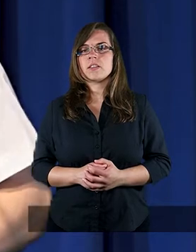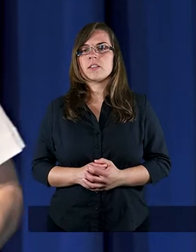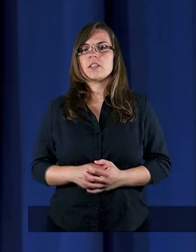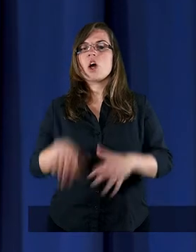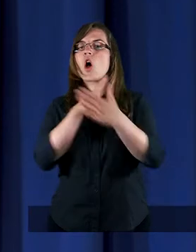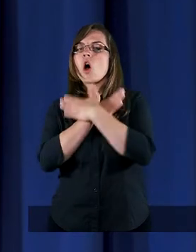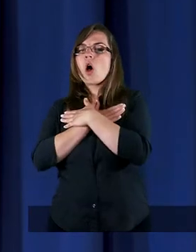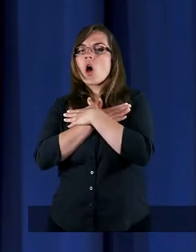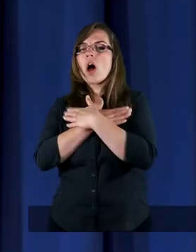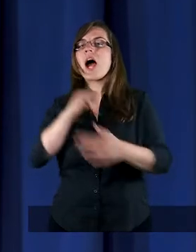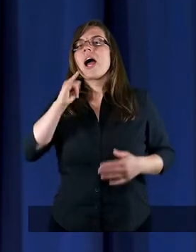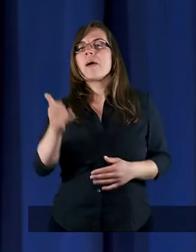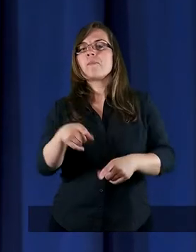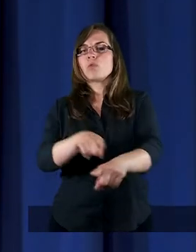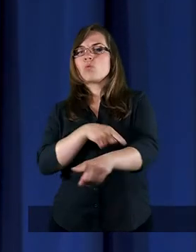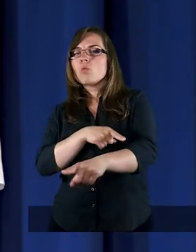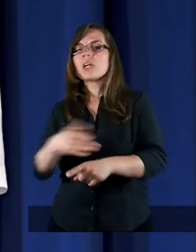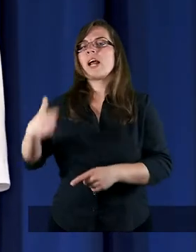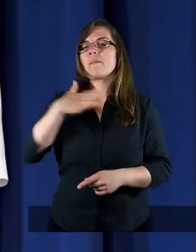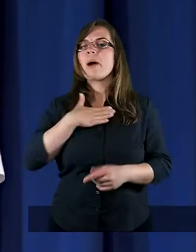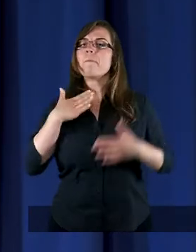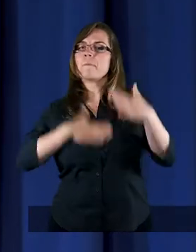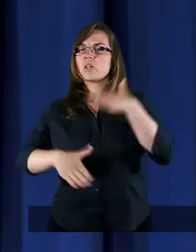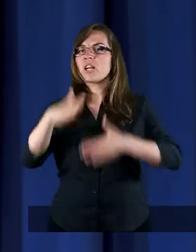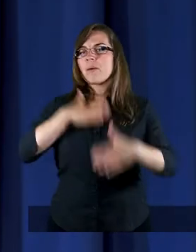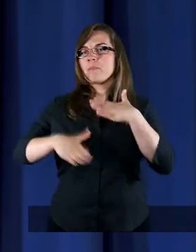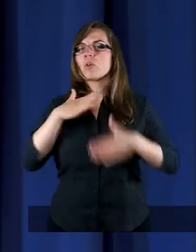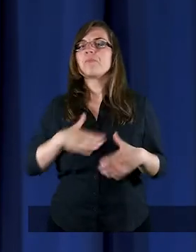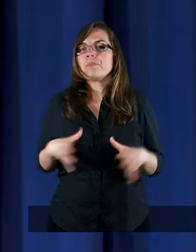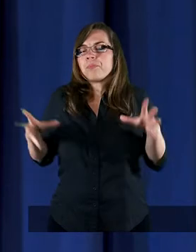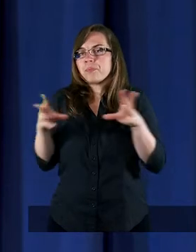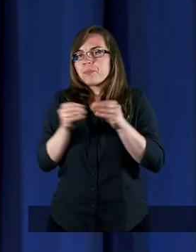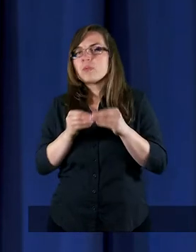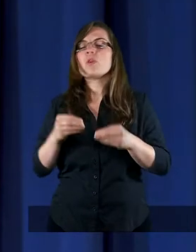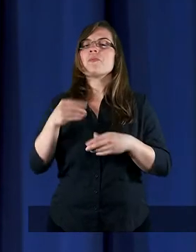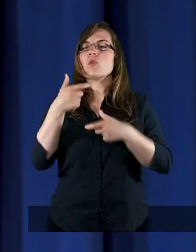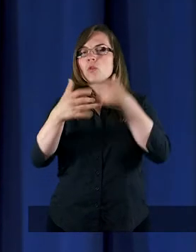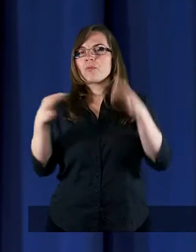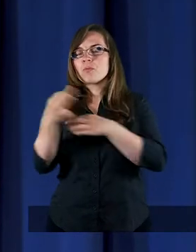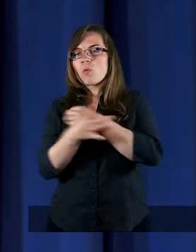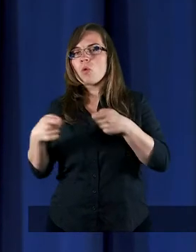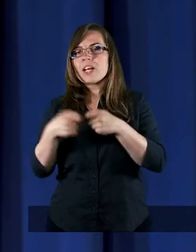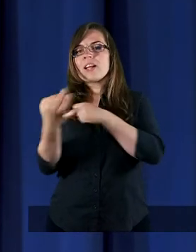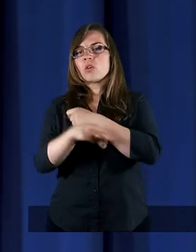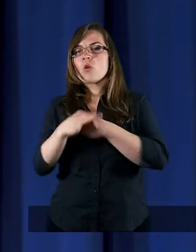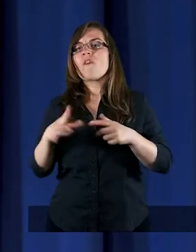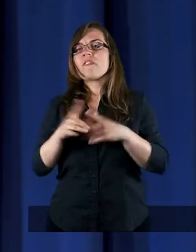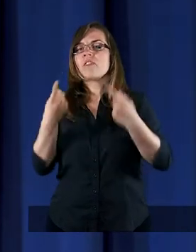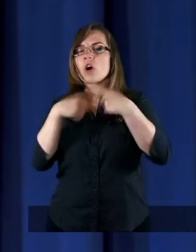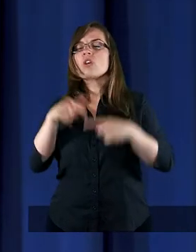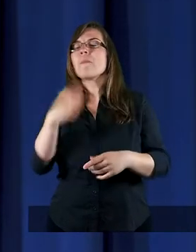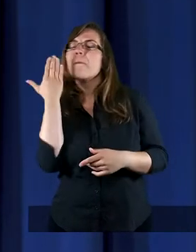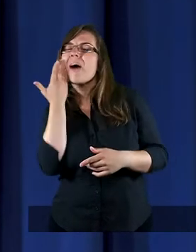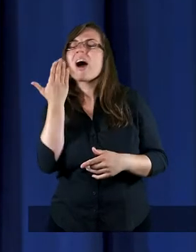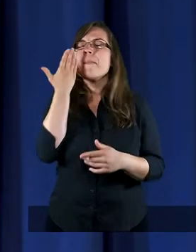Kochani, im dłużej mam przyjemność służyć kazaniami Słowa Bożego w Kościele, to coraz